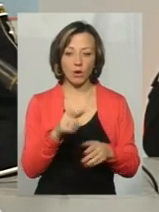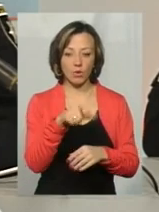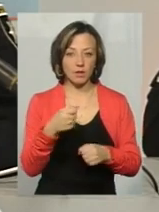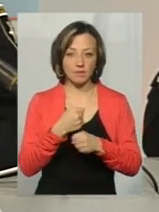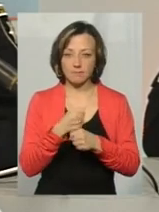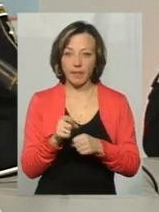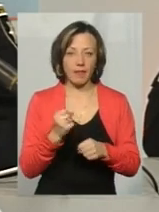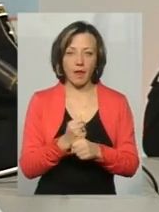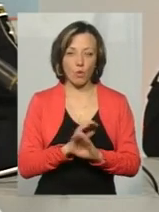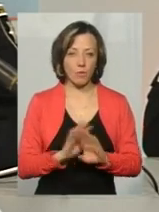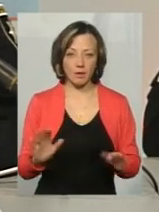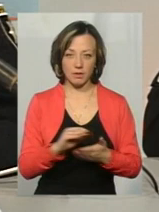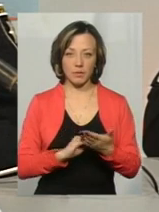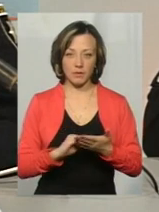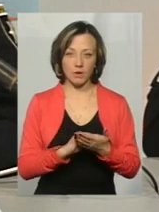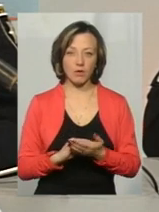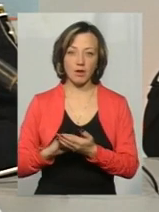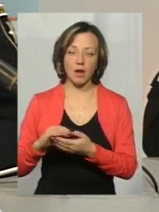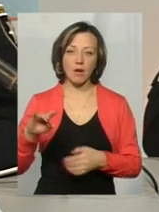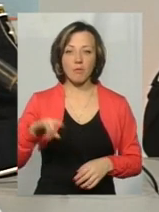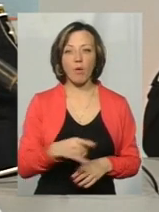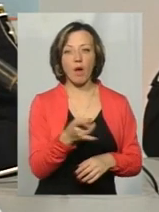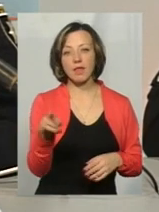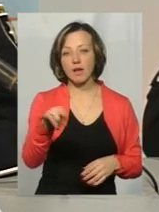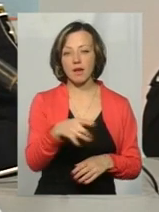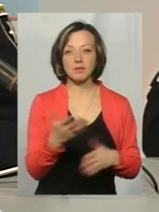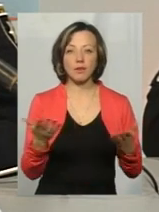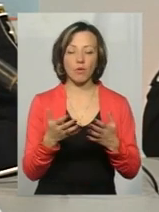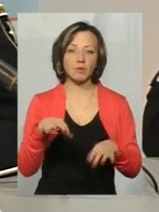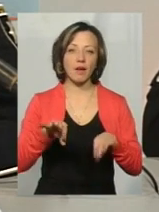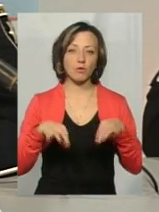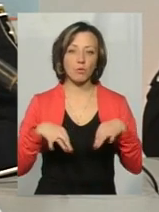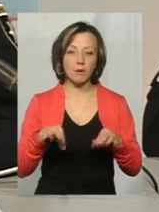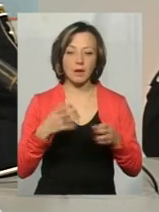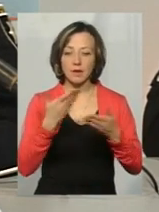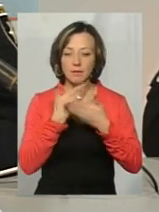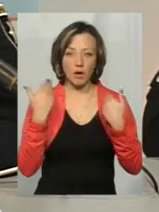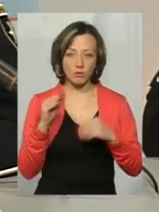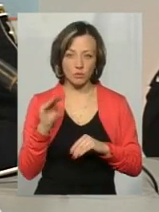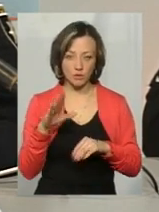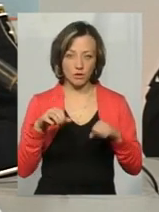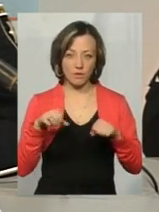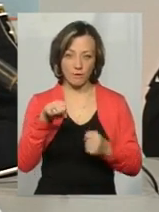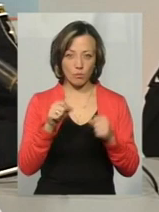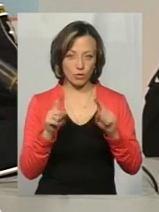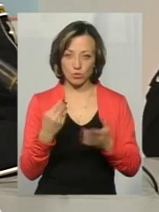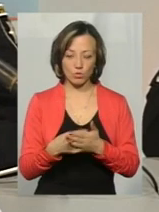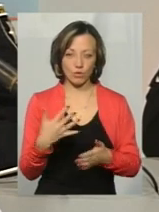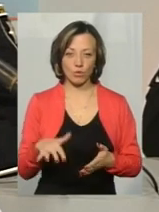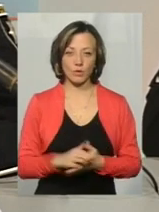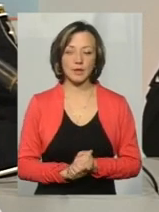це не робити. Тобто покататися на якомусь автомобілі, не маючи на це права, буде дуже дорого коштує.